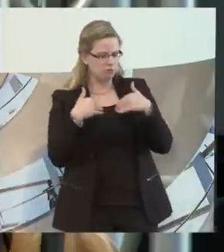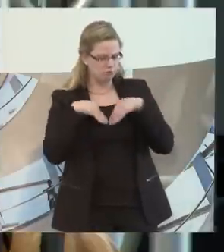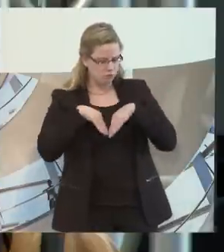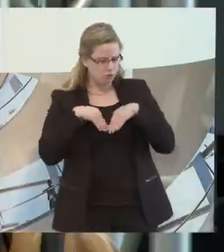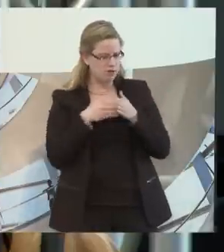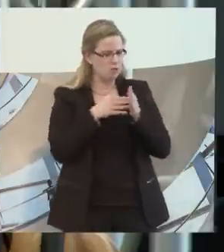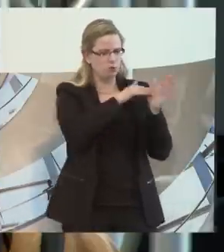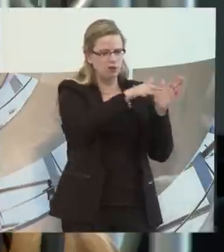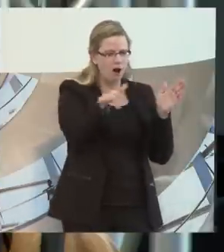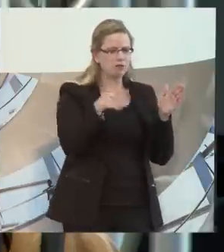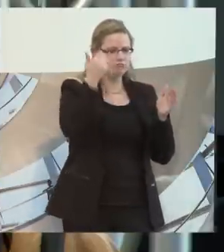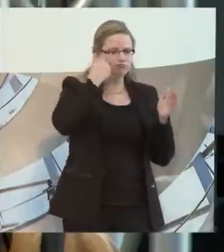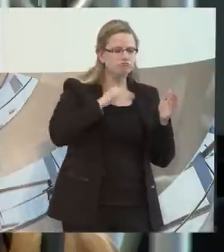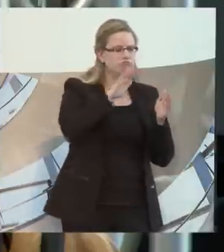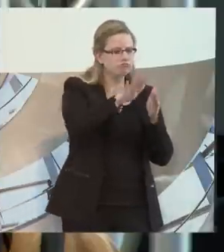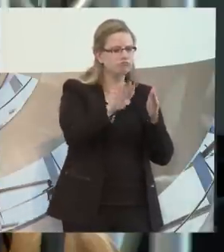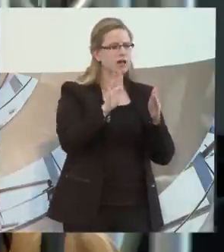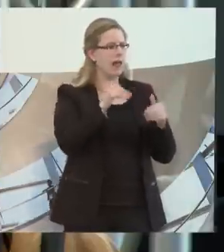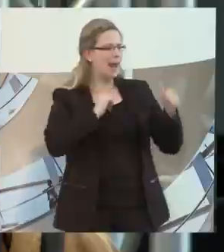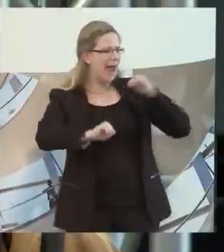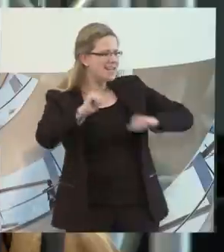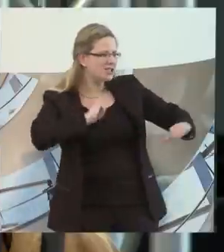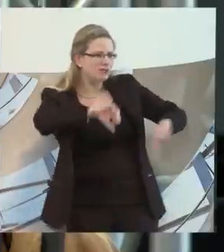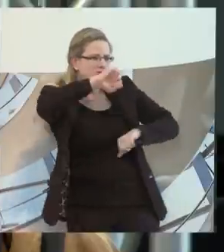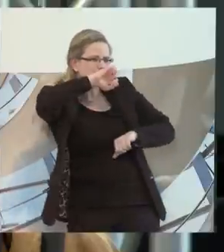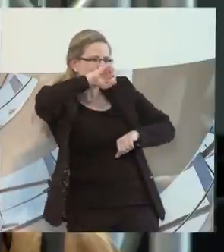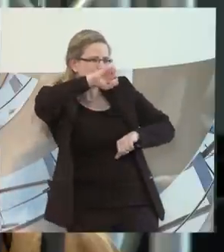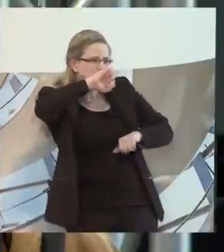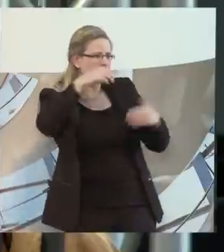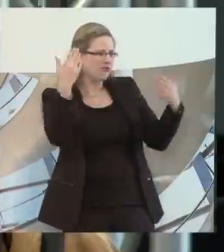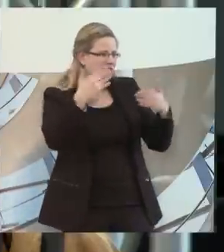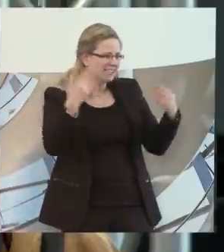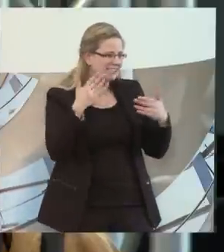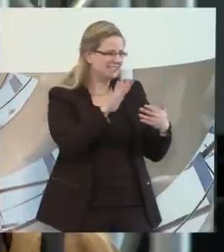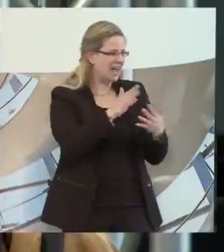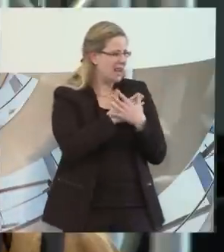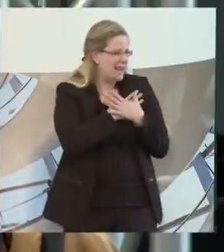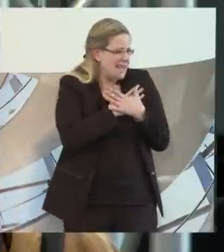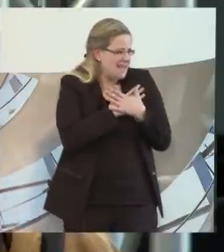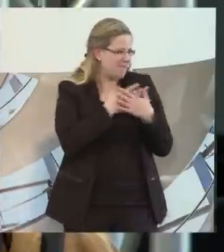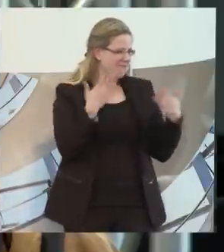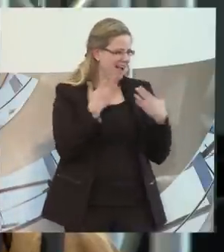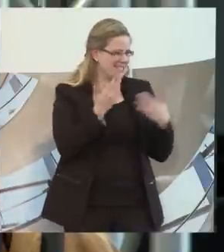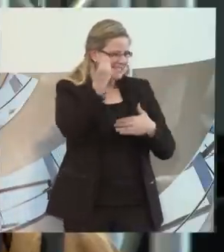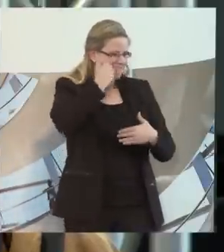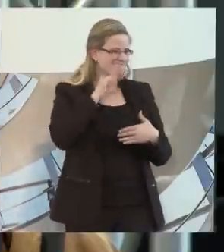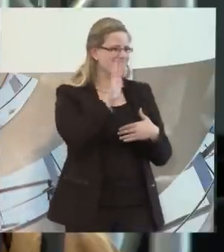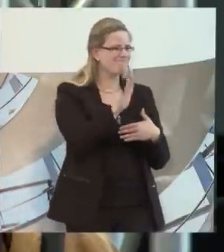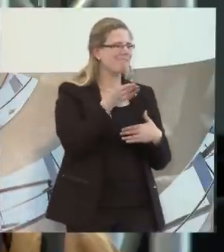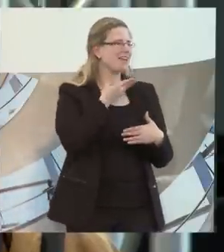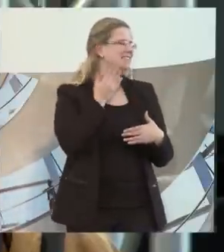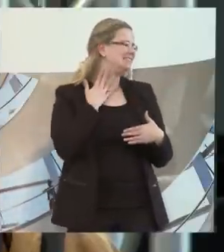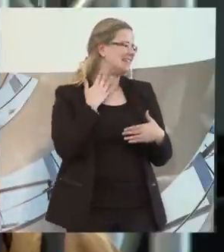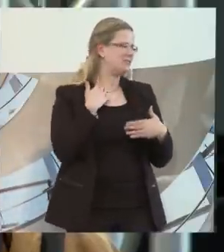zuzuschicken zum Thema Liebe, Lust und Leidenschaft. Auch ein leichter Tabubruch. Wir haben in einem Jahr einen